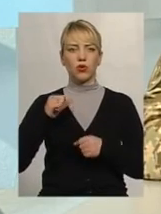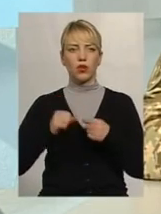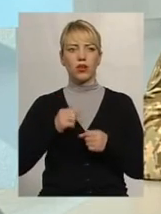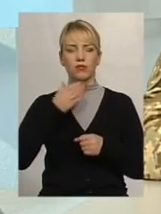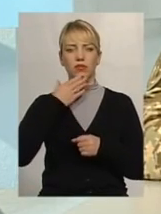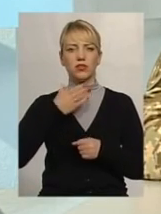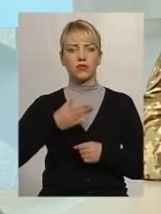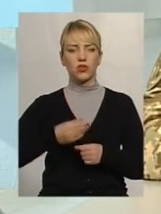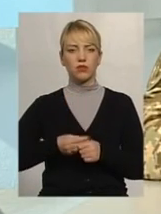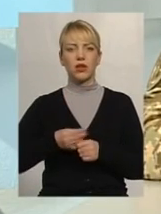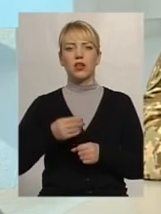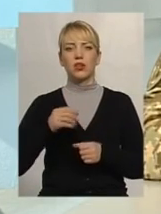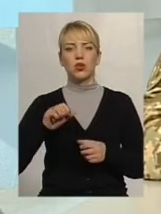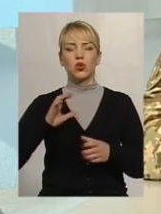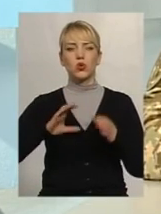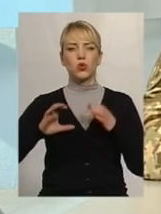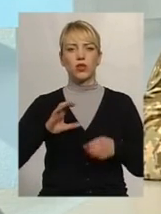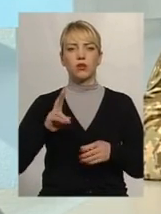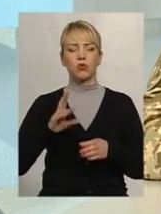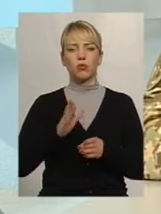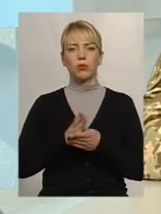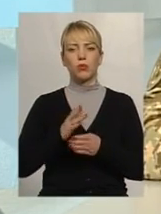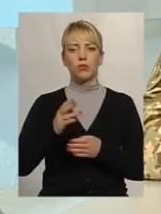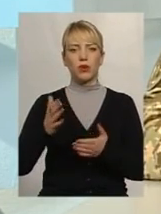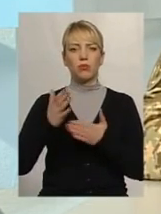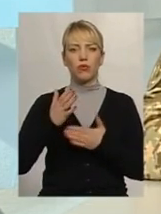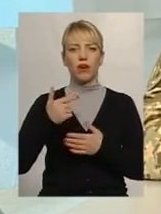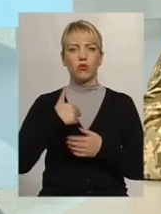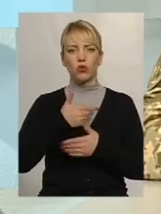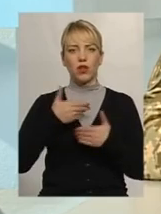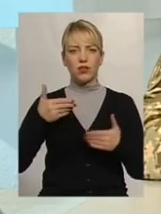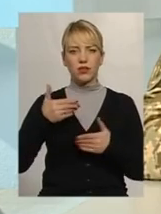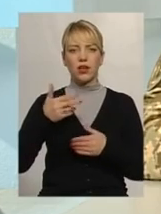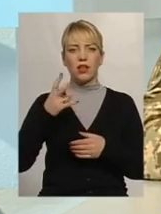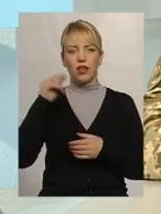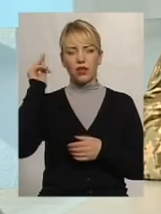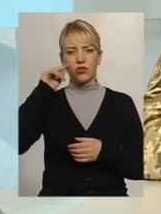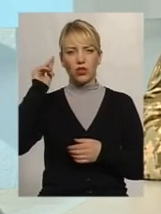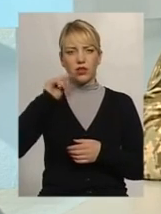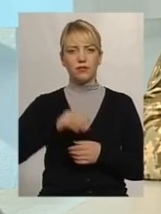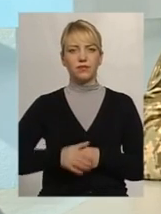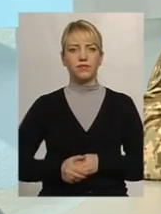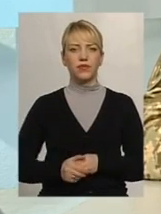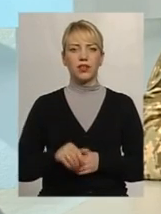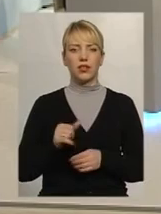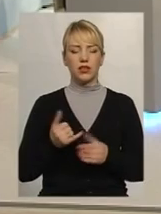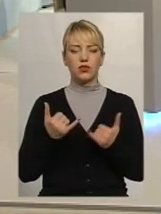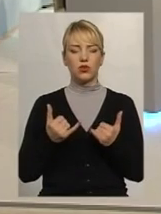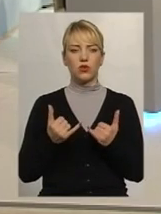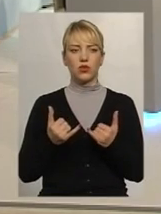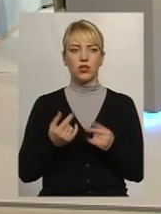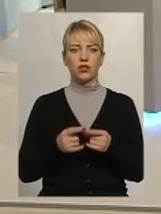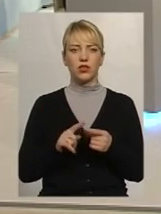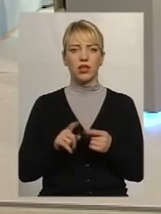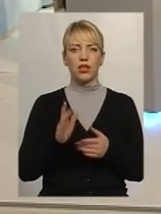своїм студентам, які прибували до нас на навчання. І саме сьогодні це